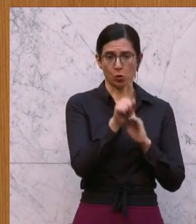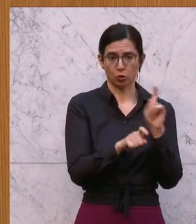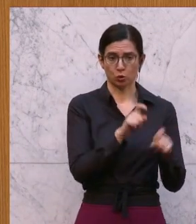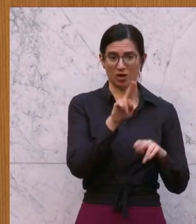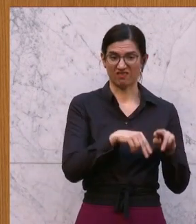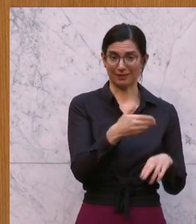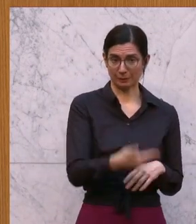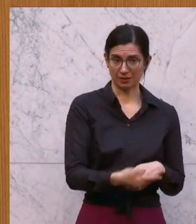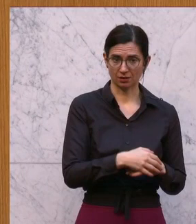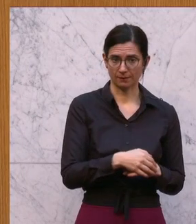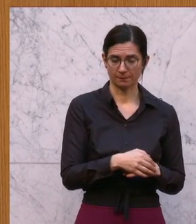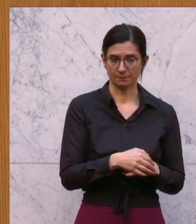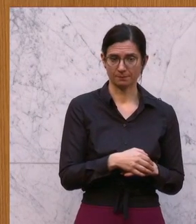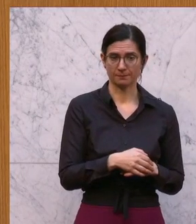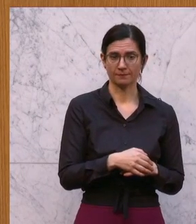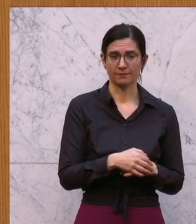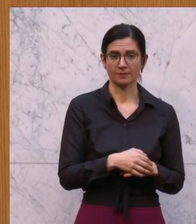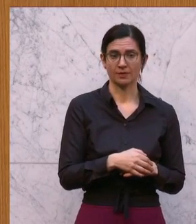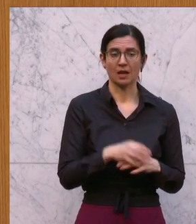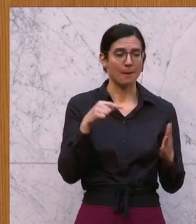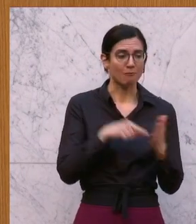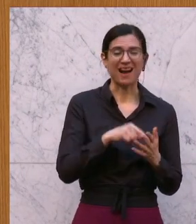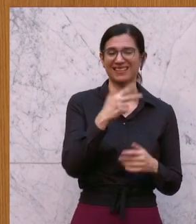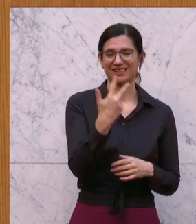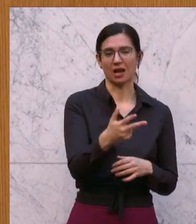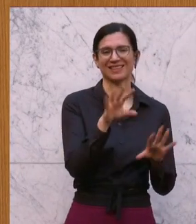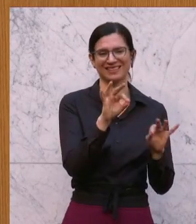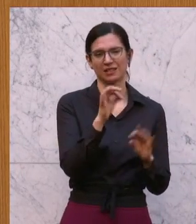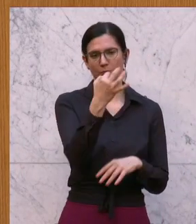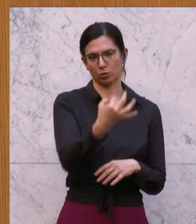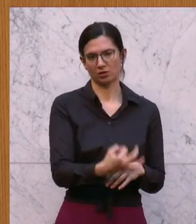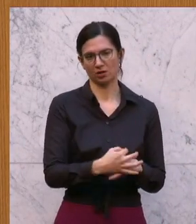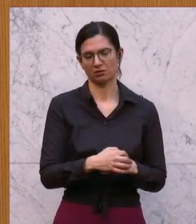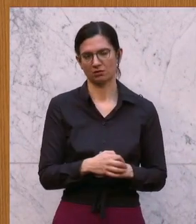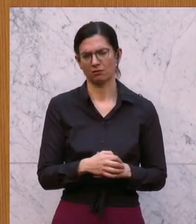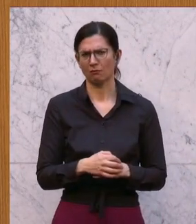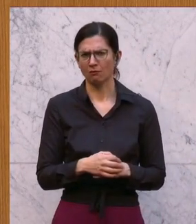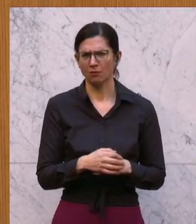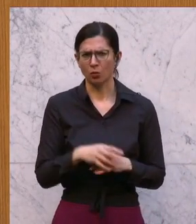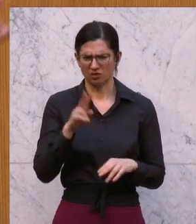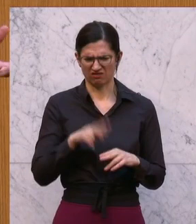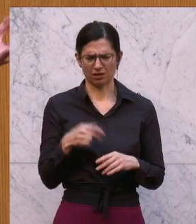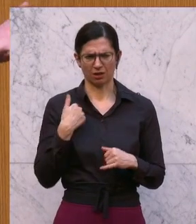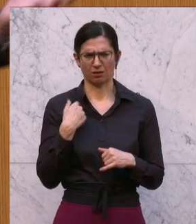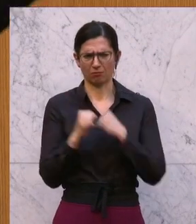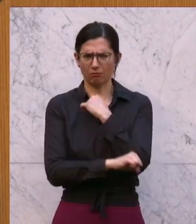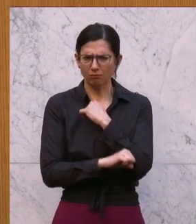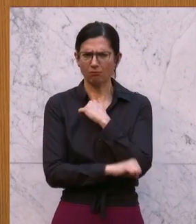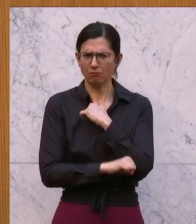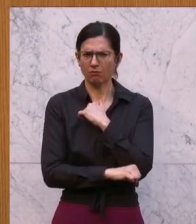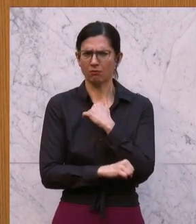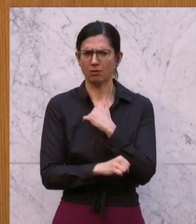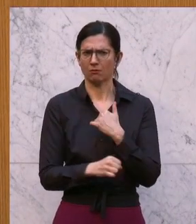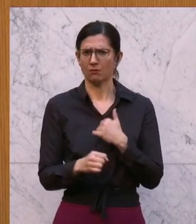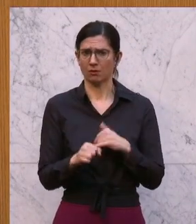wenn Sie zur Miete wohnen? Dreimal so hoch, zehn Prozent. Und ganz ehrlich, wenn ich darüber nachdenke, die